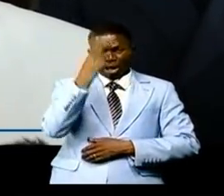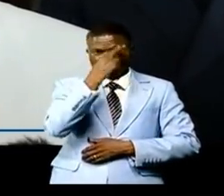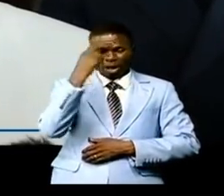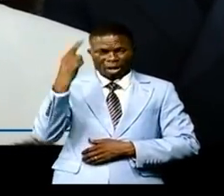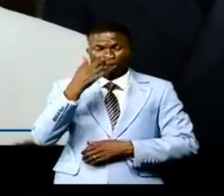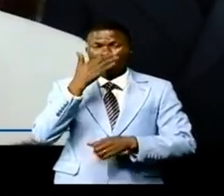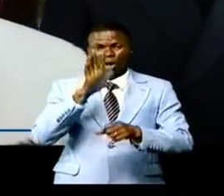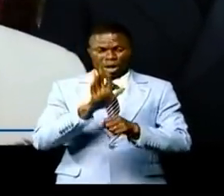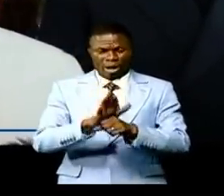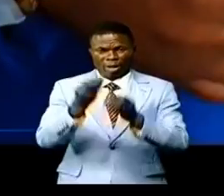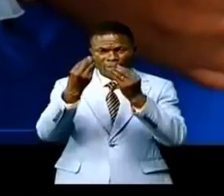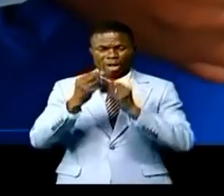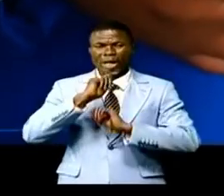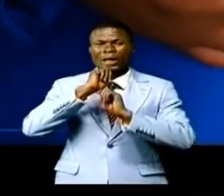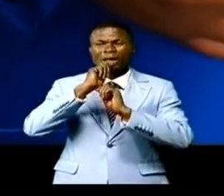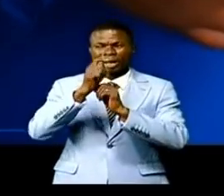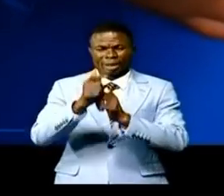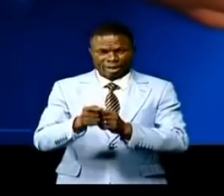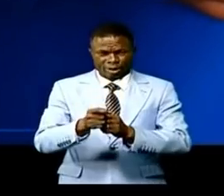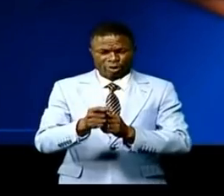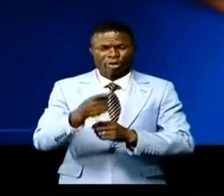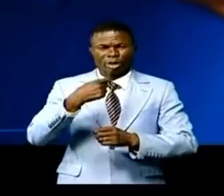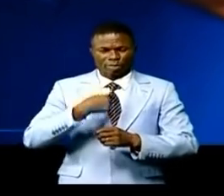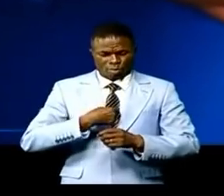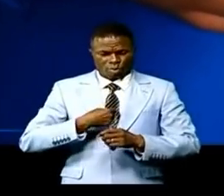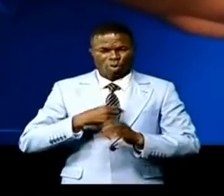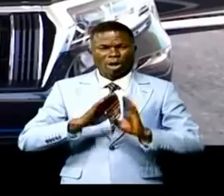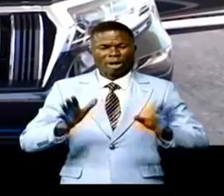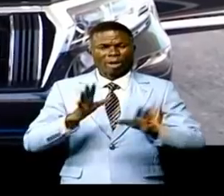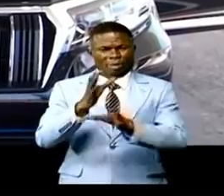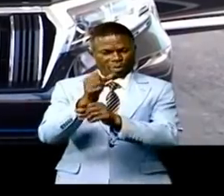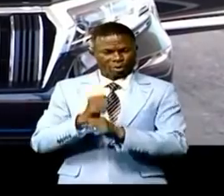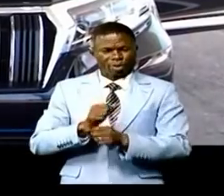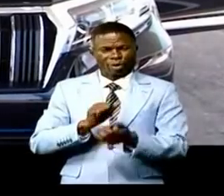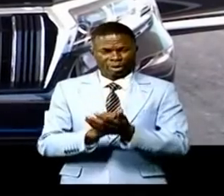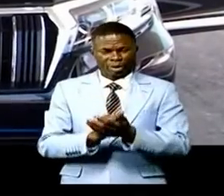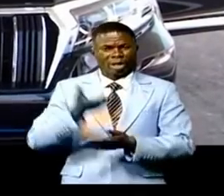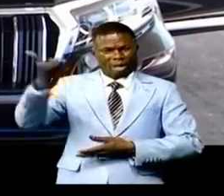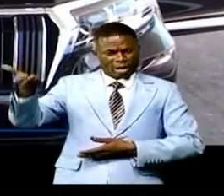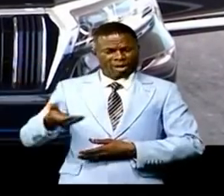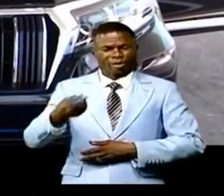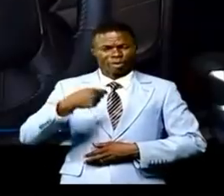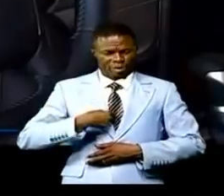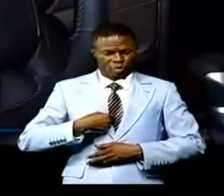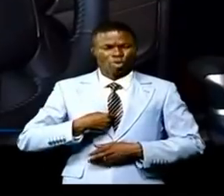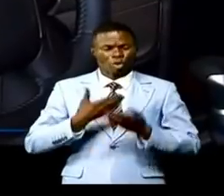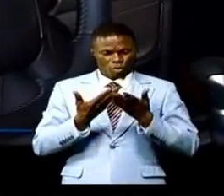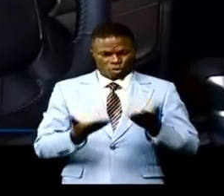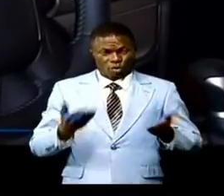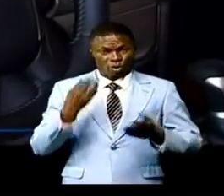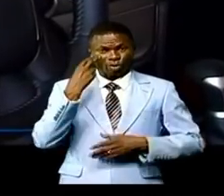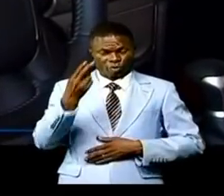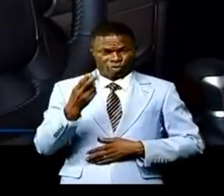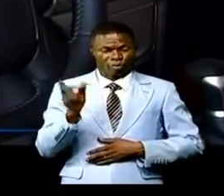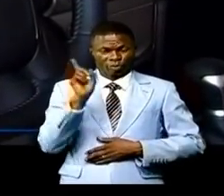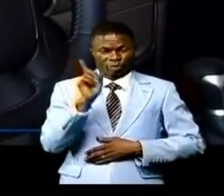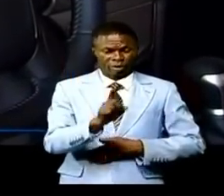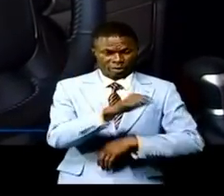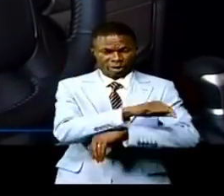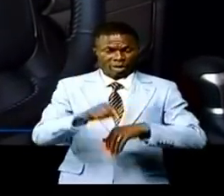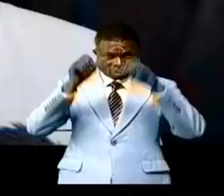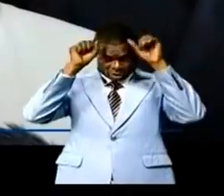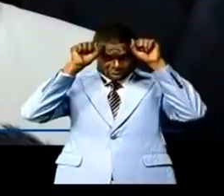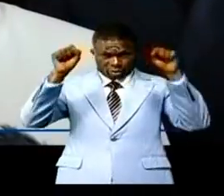de faire un geste que je méritais selon lui. J'ai reçu l'invitation de venir à la présidence.